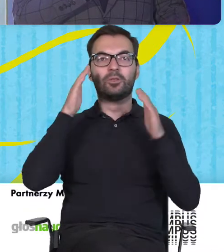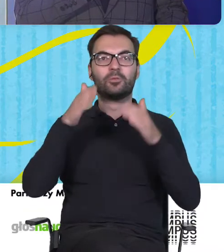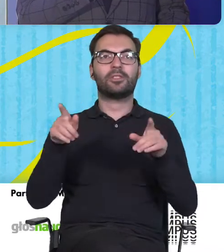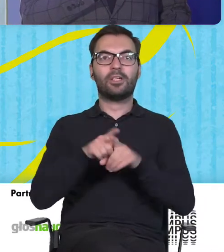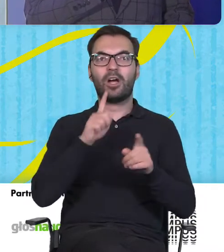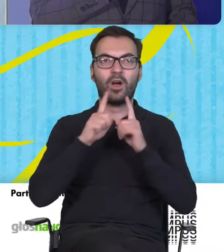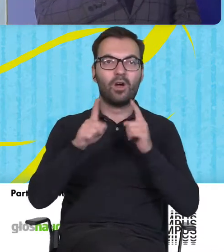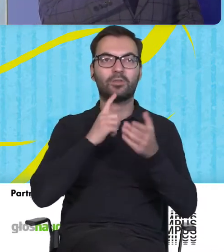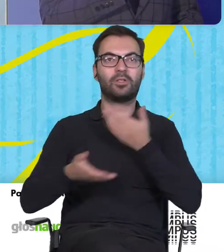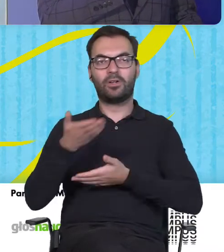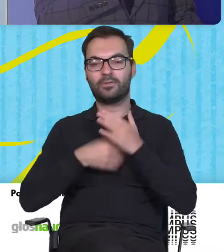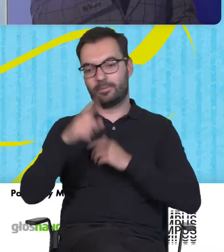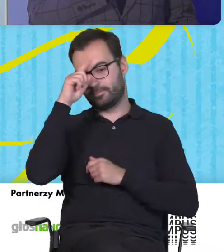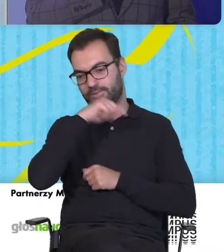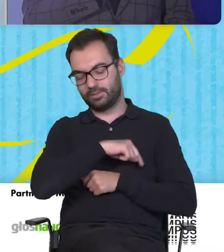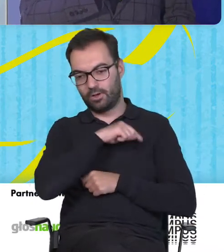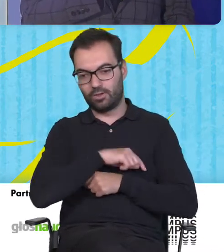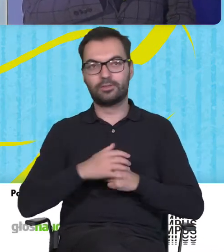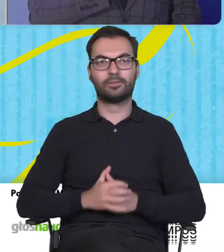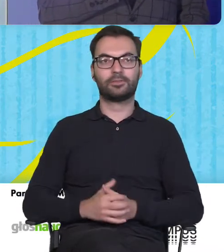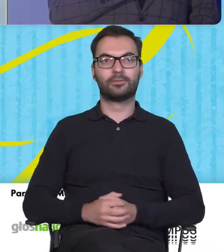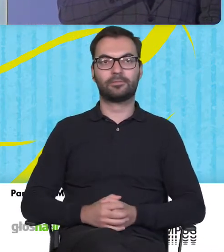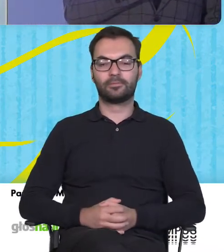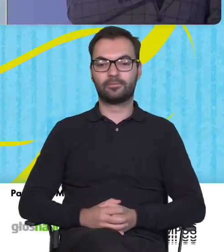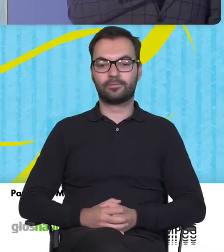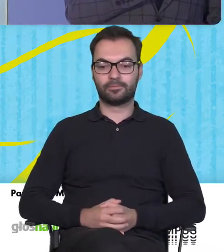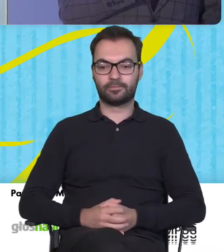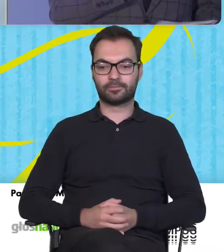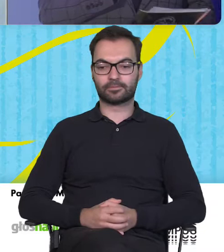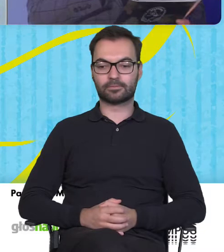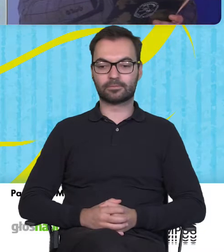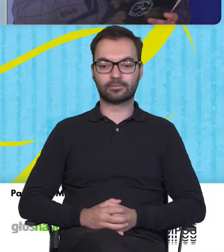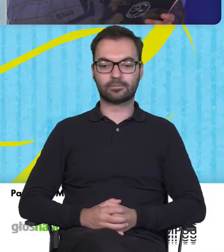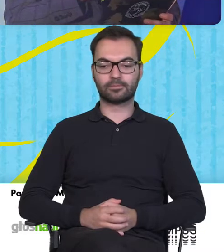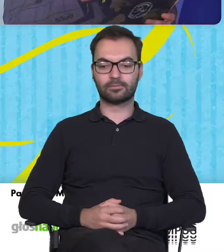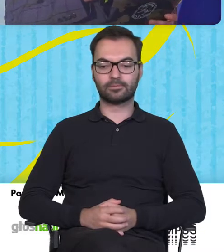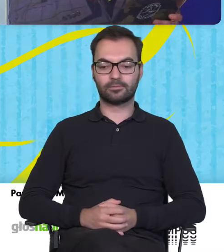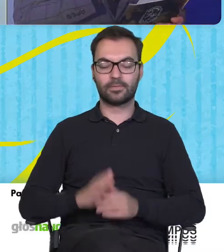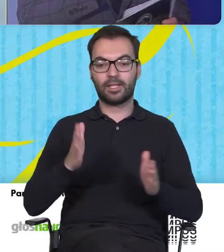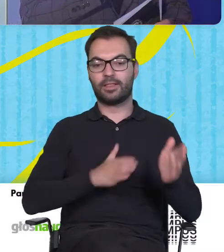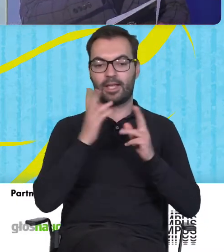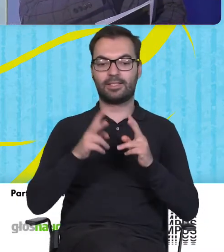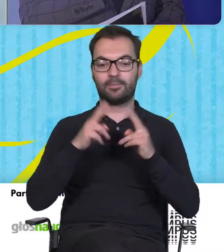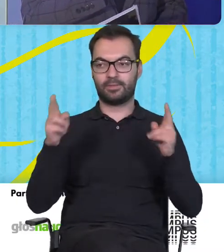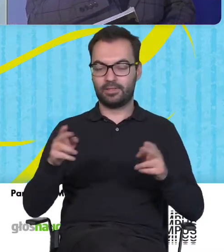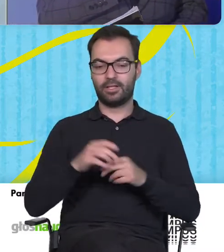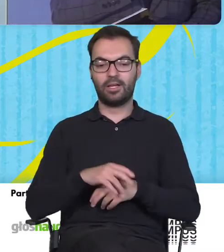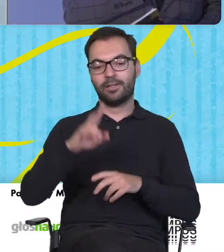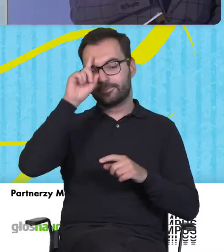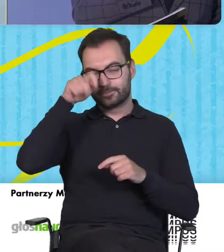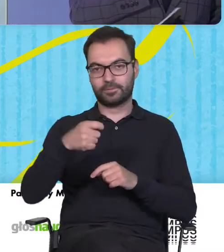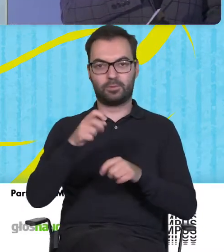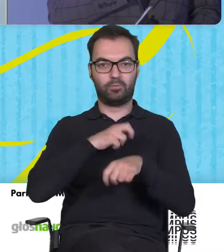rozmowach z psychologami. Kolejnym etapem jest definiowanie problemu.